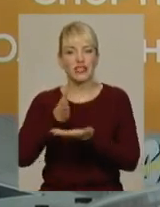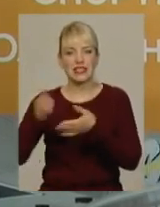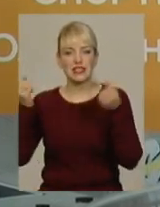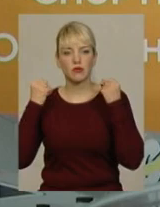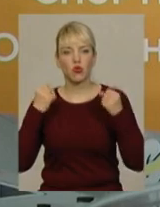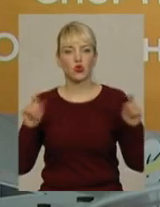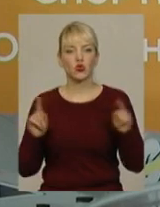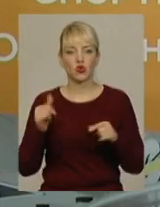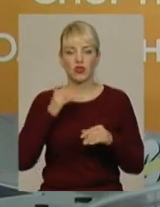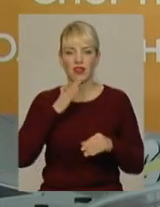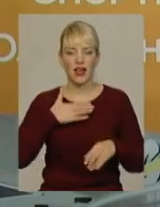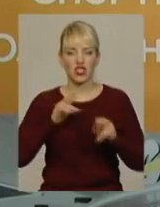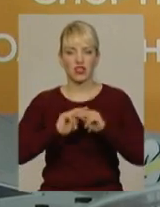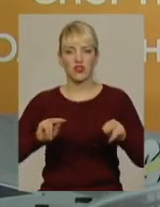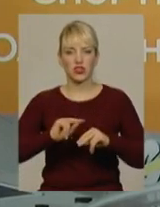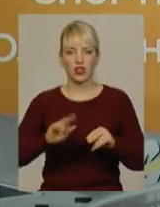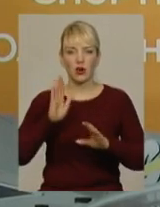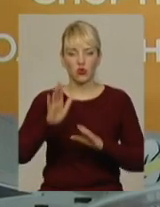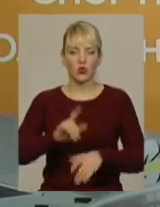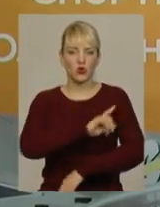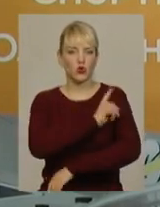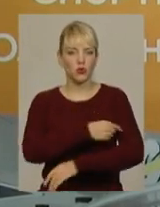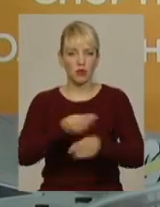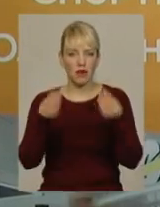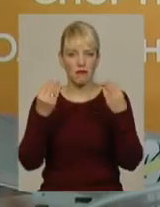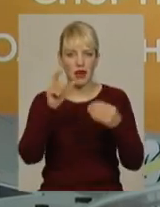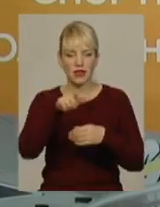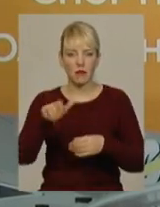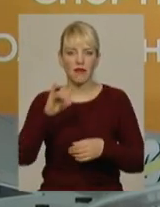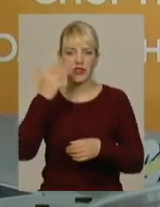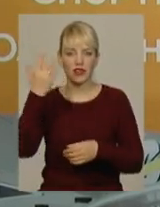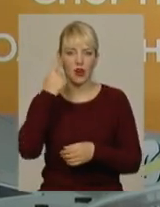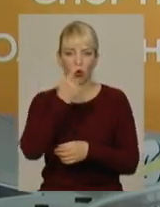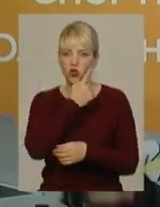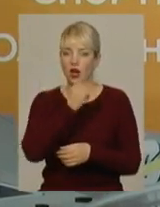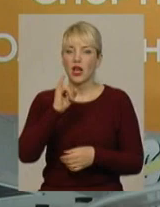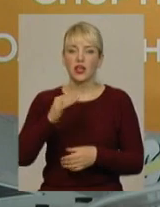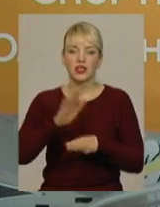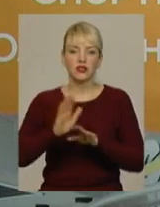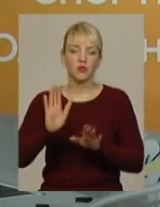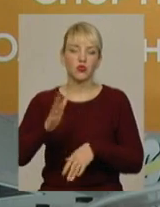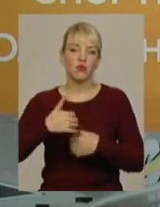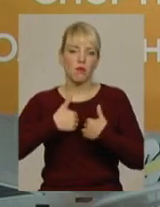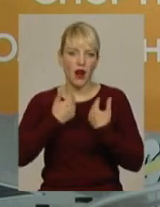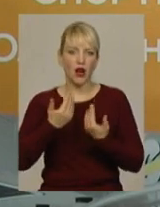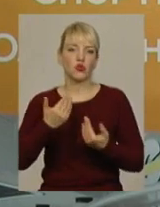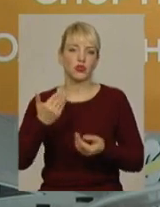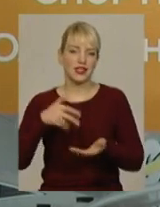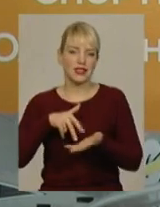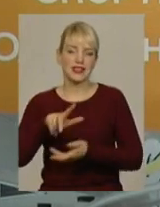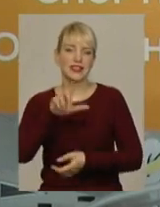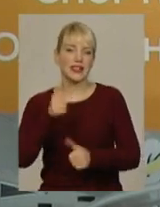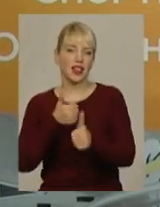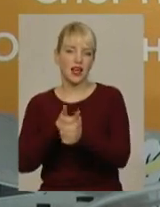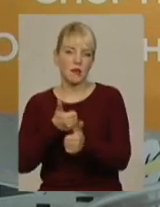що наші фізруки стануть суперменами в їхніх очах, і діти будуть прагнути йти за ними,